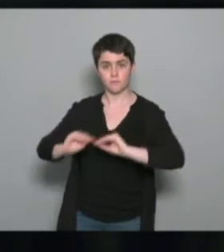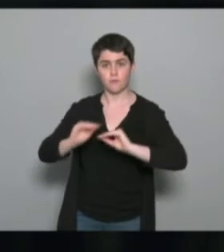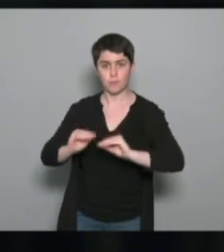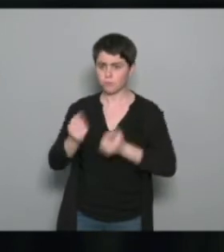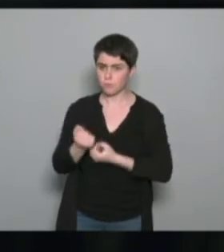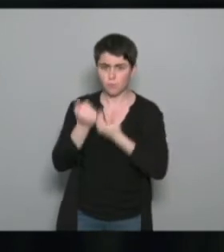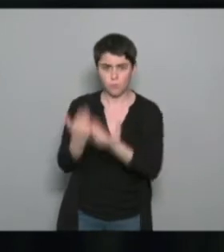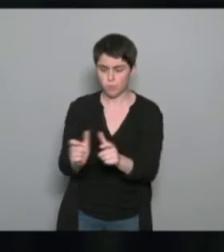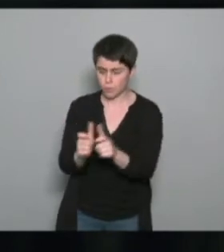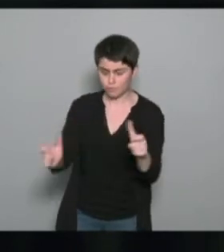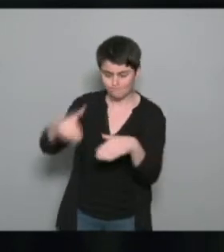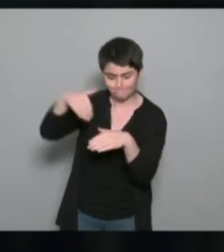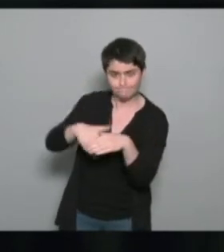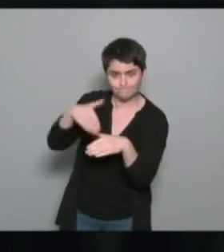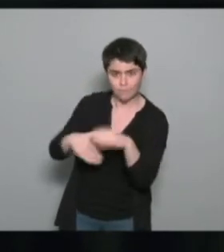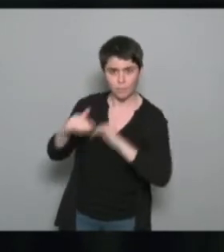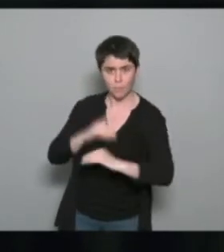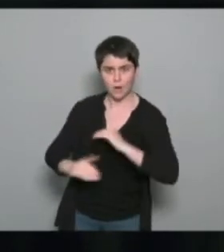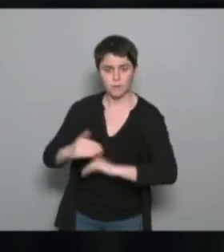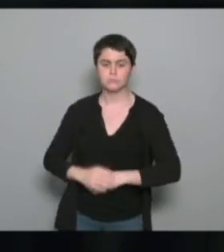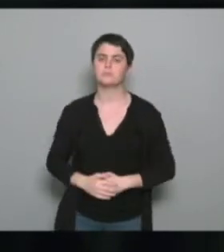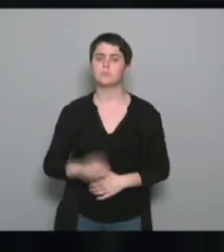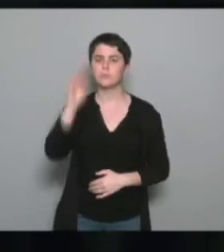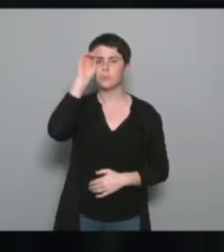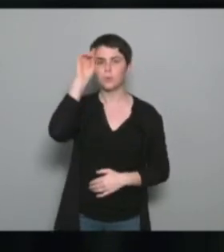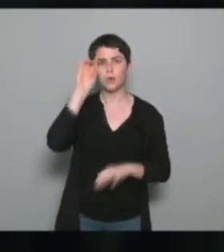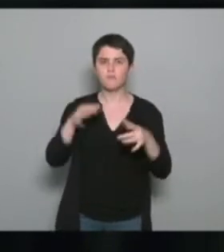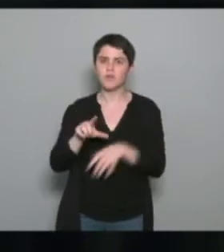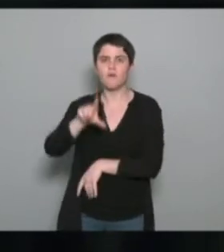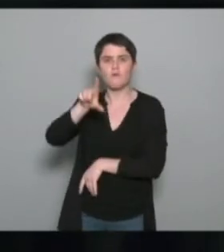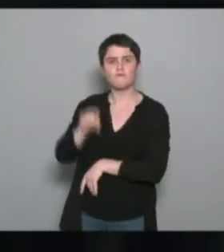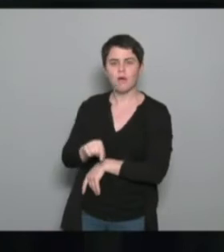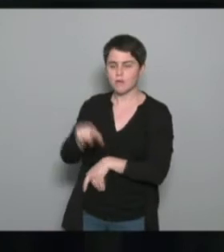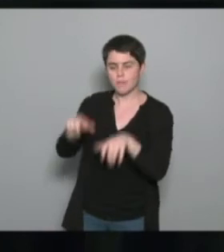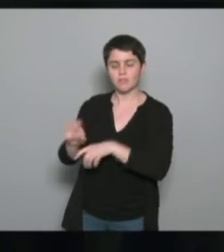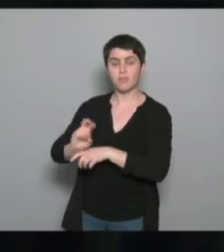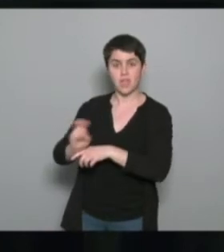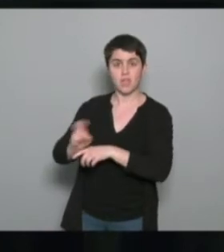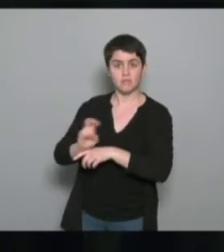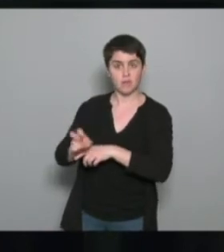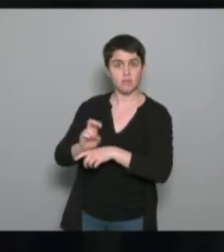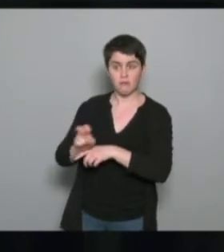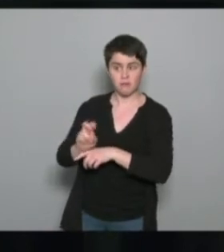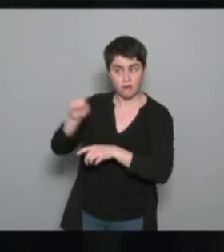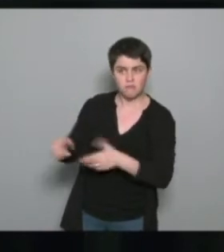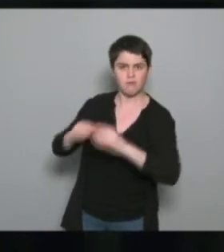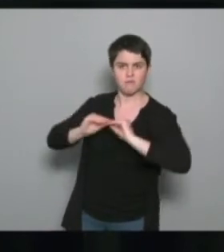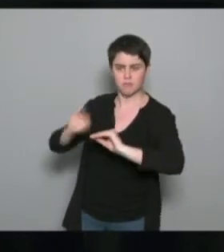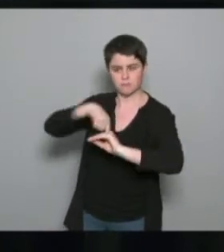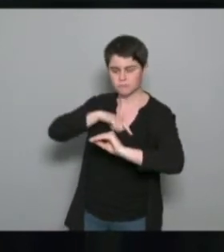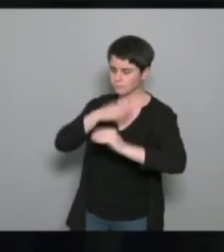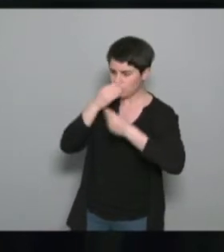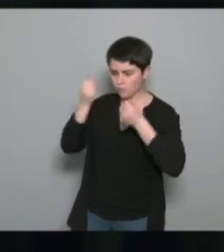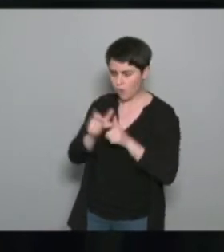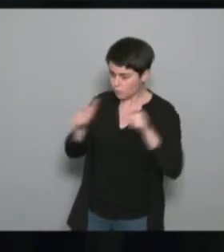puisque avec la mise en place du dispositif, on avait une vingtaine d'éducateurs à former. Donc, le choix avait été de le faire en interne et puis aussi pour